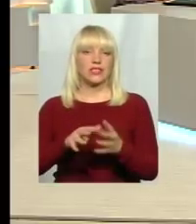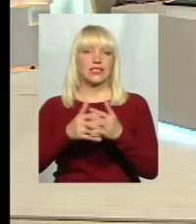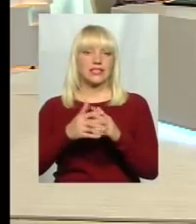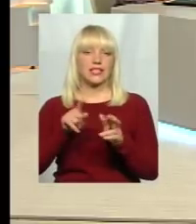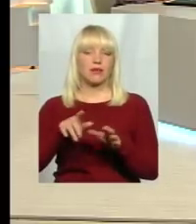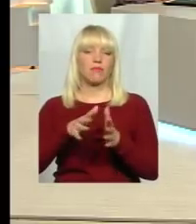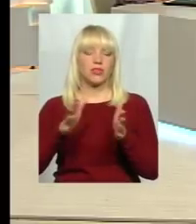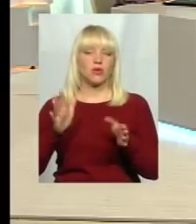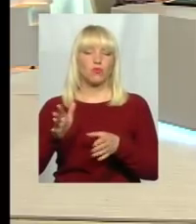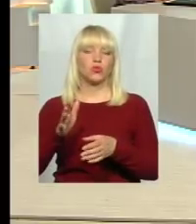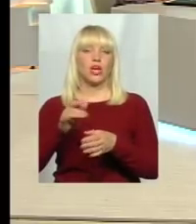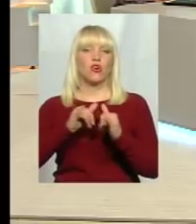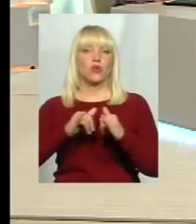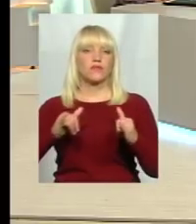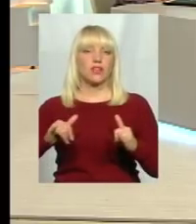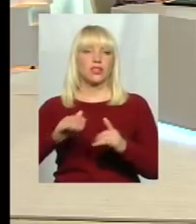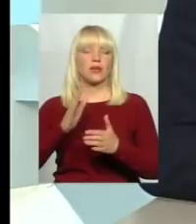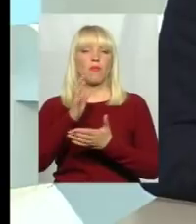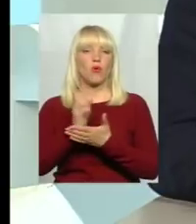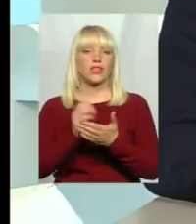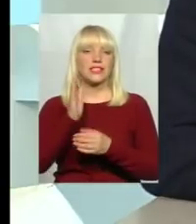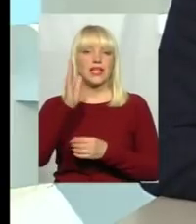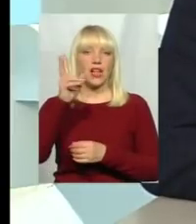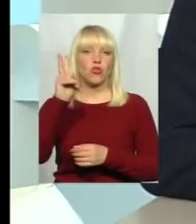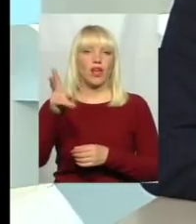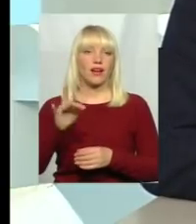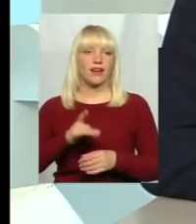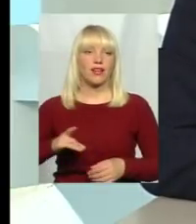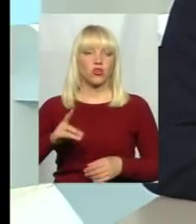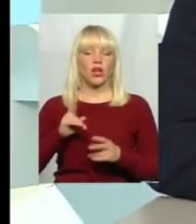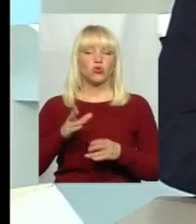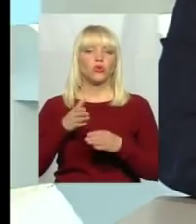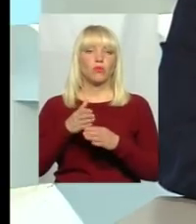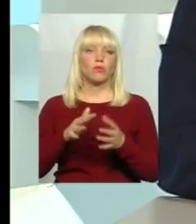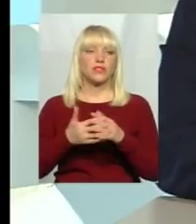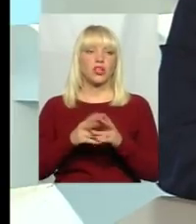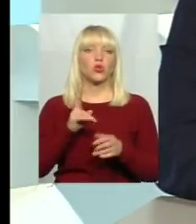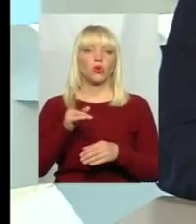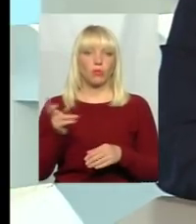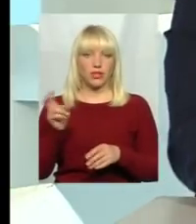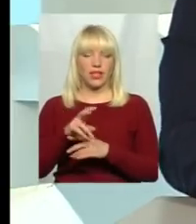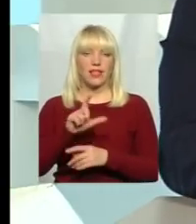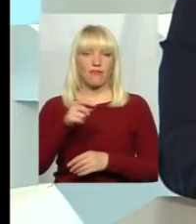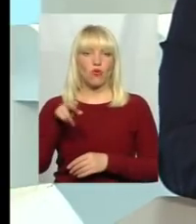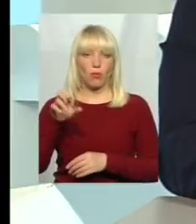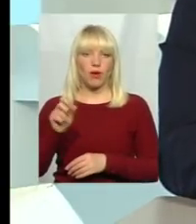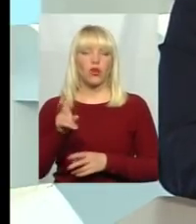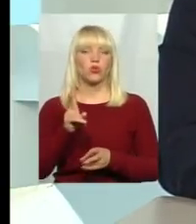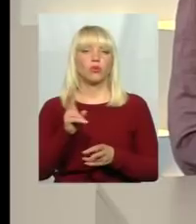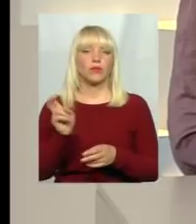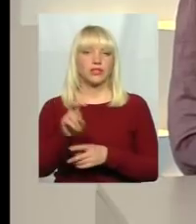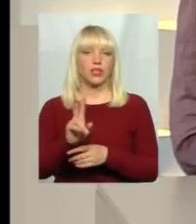потенціально, як регіон. А хто ж допоможе тому селі? Хто прийде? Ну що, Європа прийде, село допоможе? Хто допоможе?